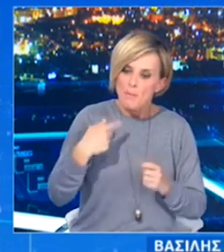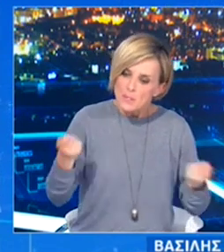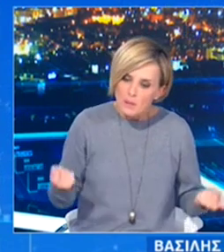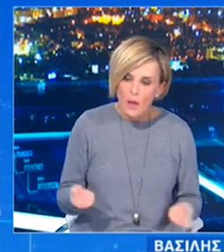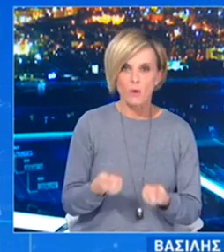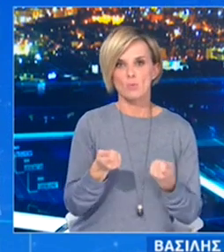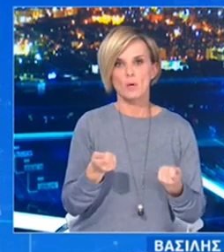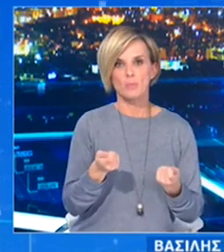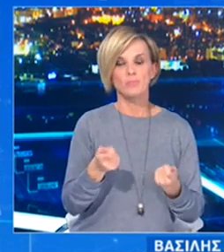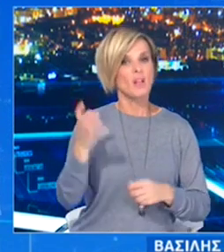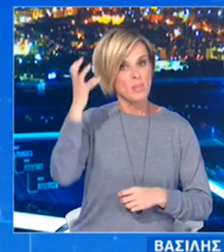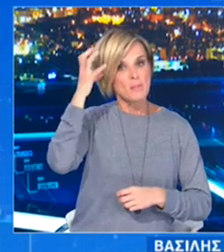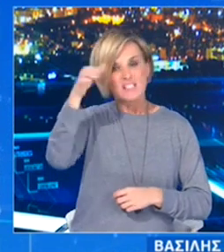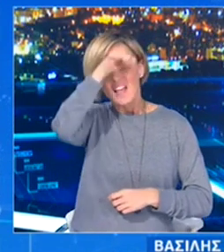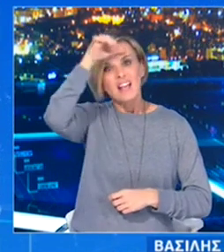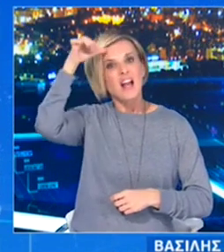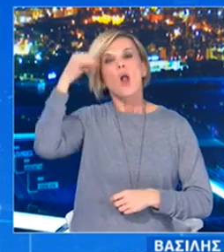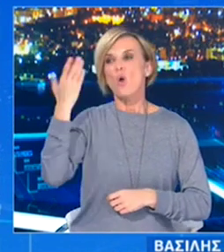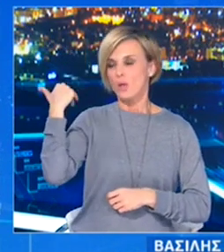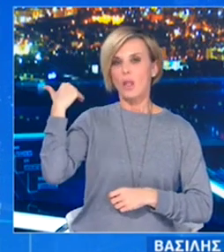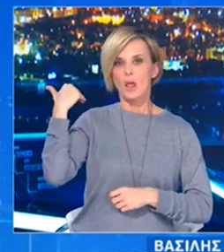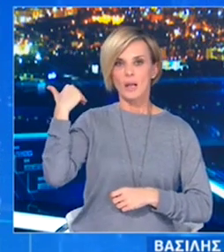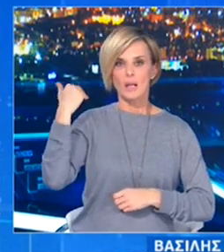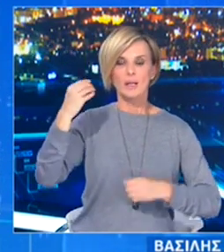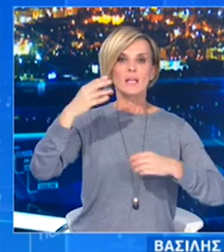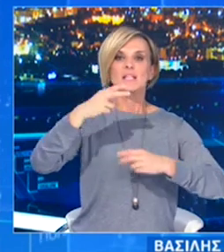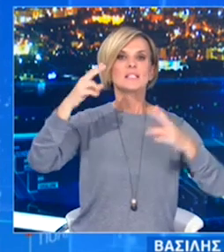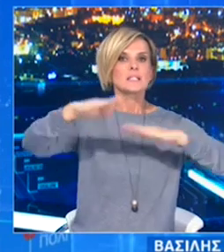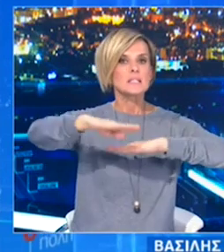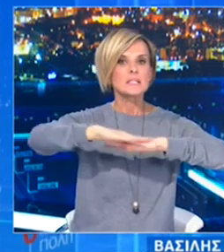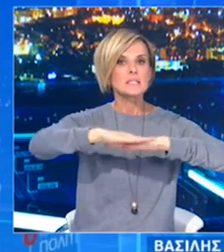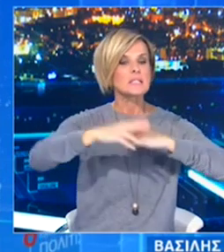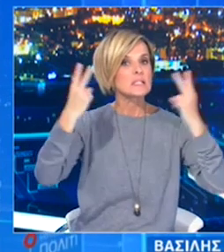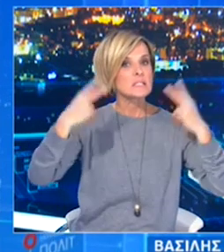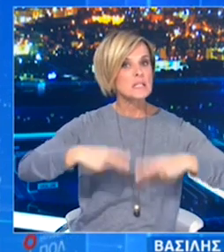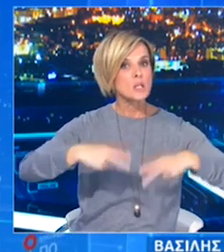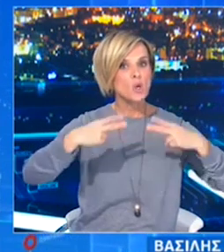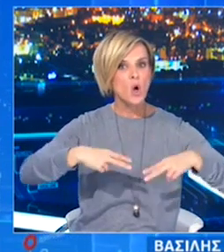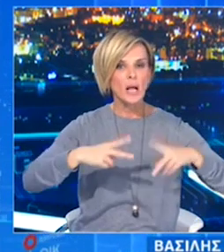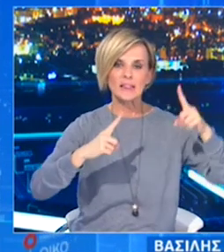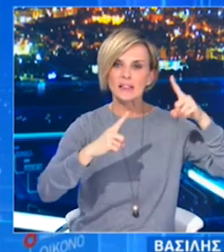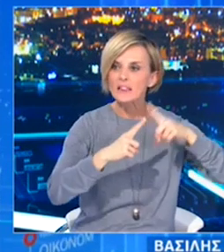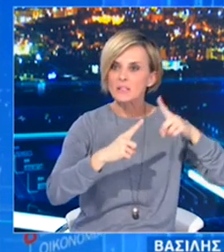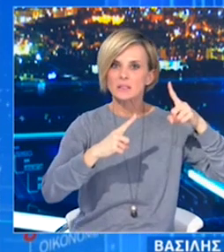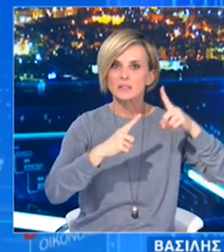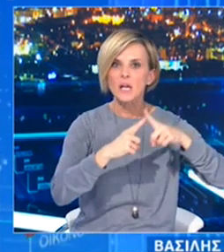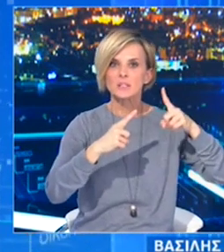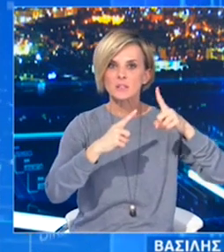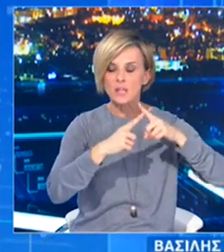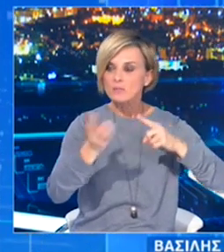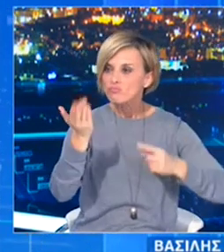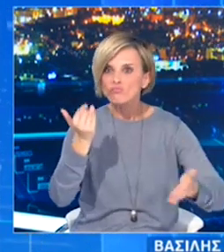καλοκαίρι στις πύλες εισόδου κάναμε αυξημένο αριθμό ελέγχων προκειμένου να βρούμε συμπτοματικούς ασθενείς